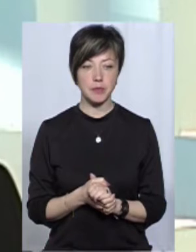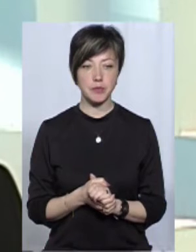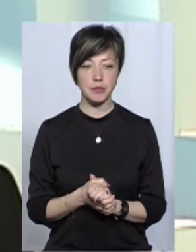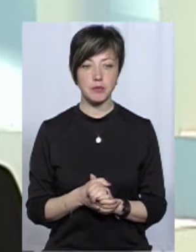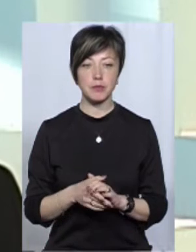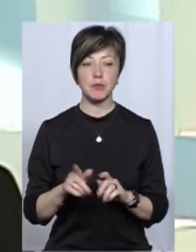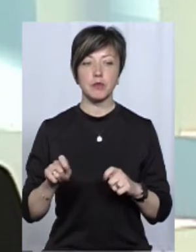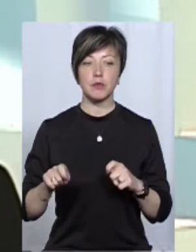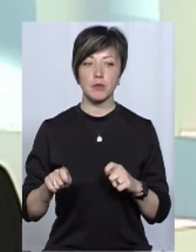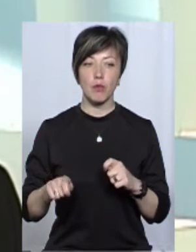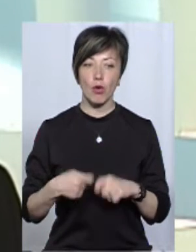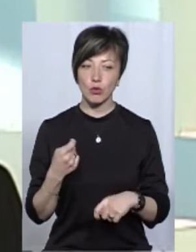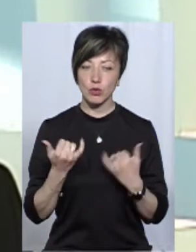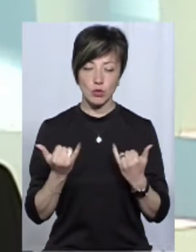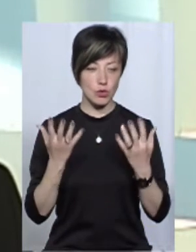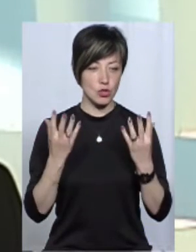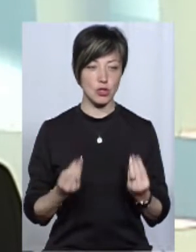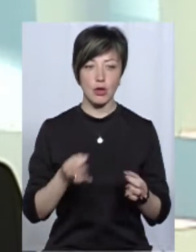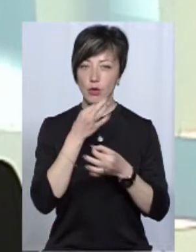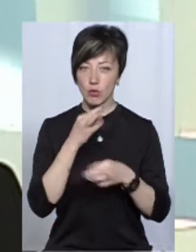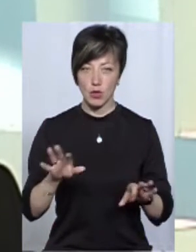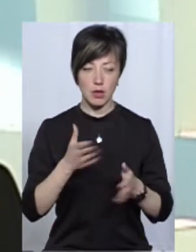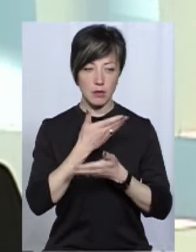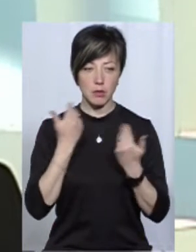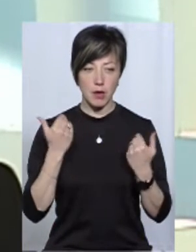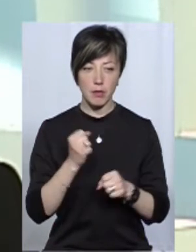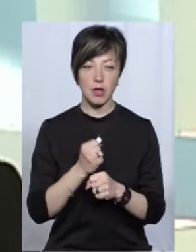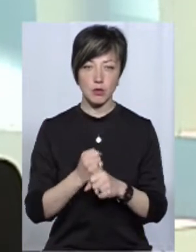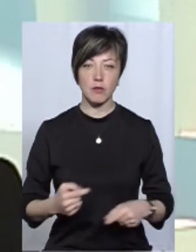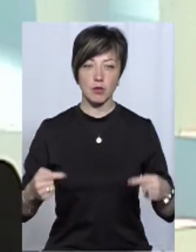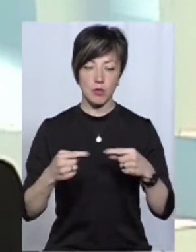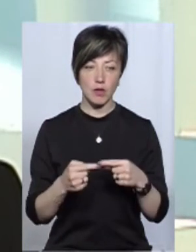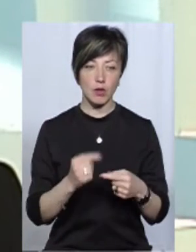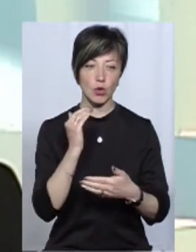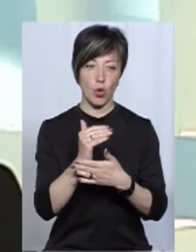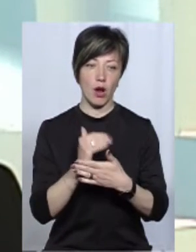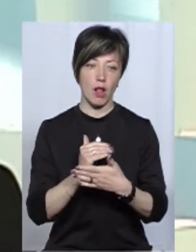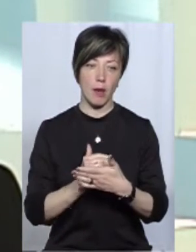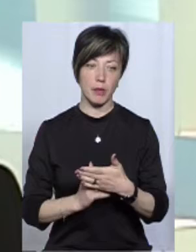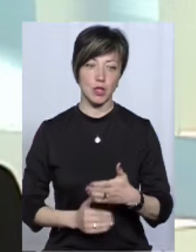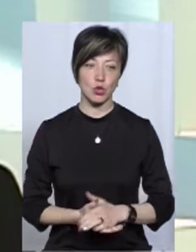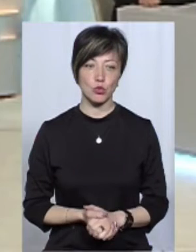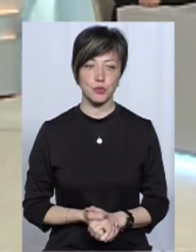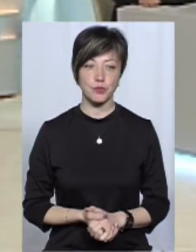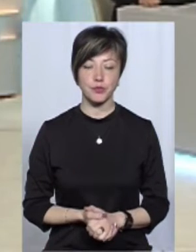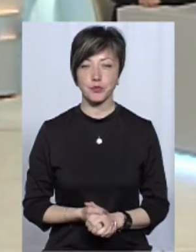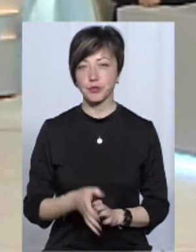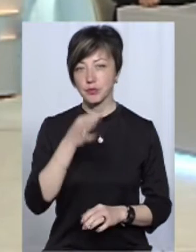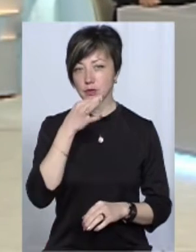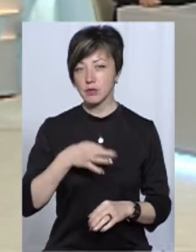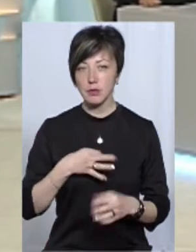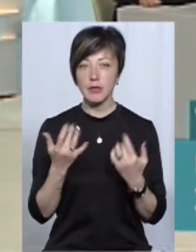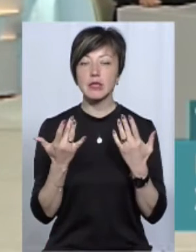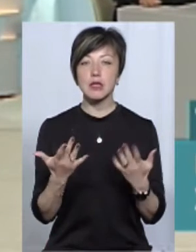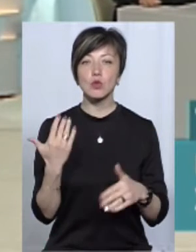Порушення на сьогоднішній день відсутні будь-які. Ми працюємо відповідно до регламентів. Скажіть, скільки